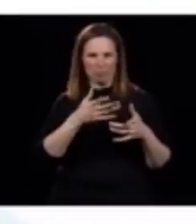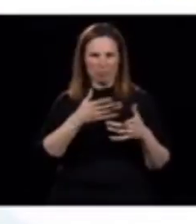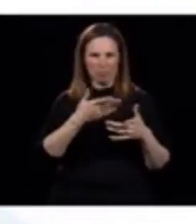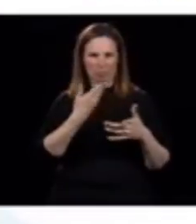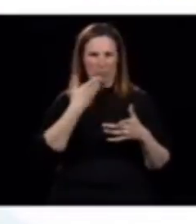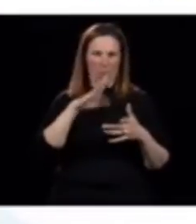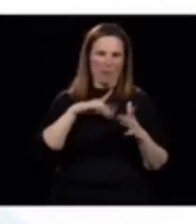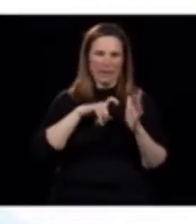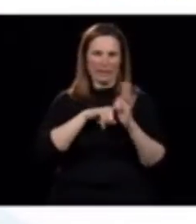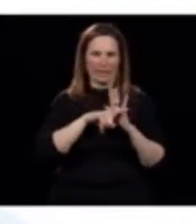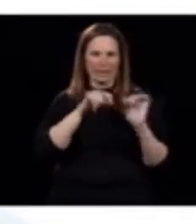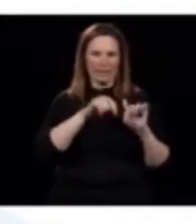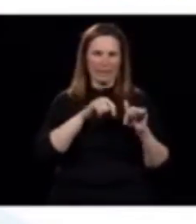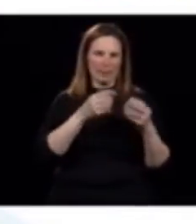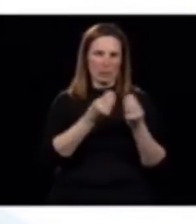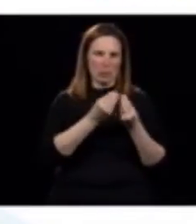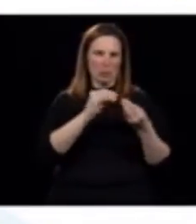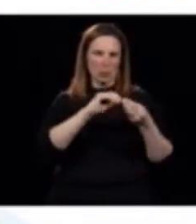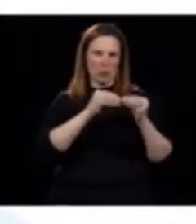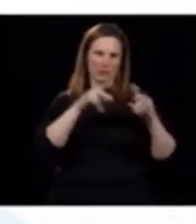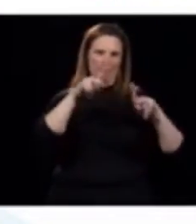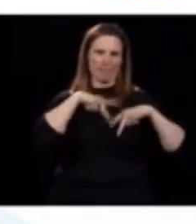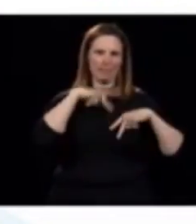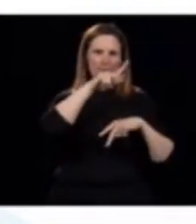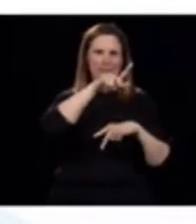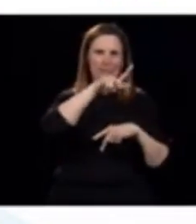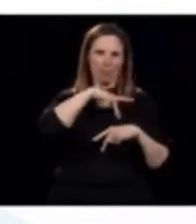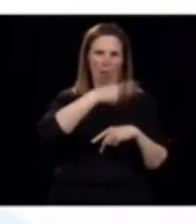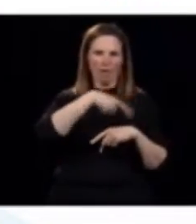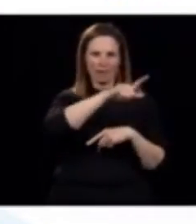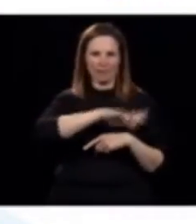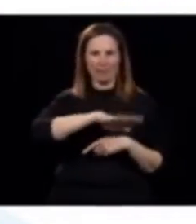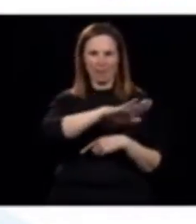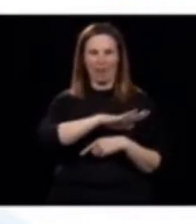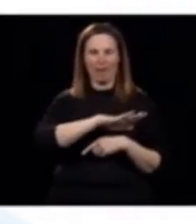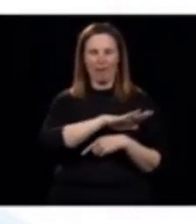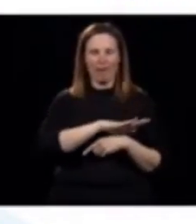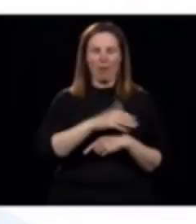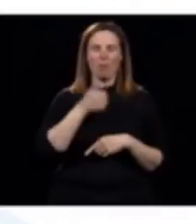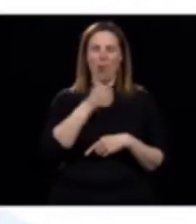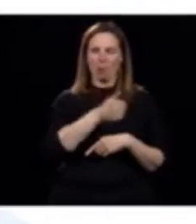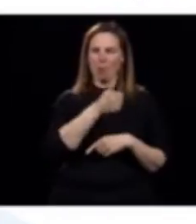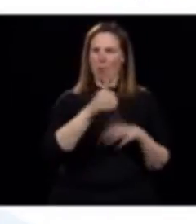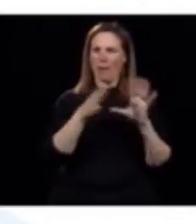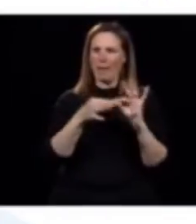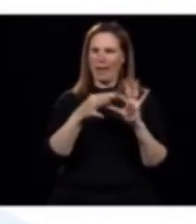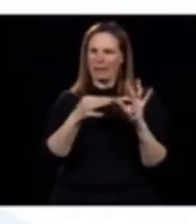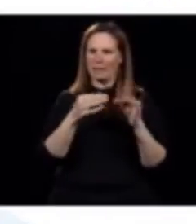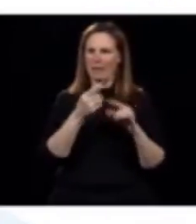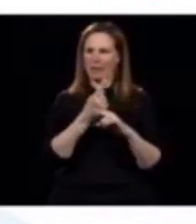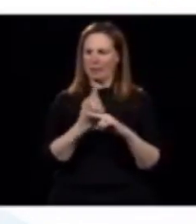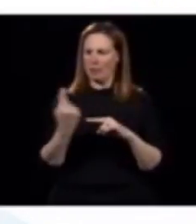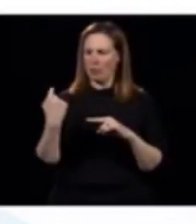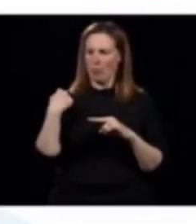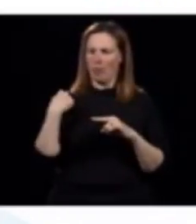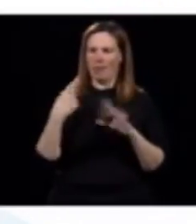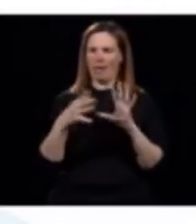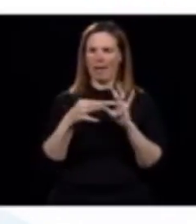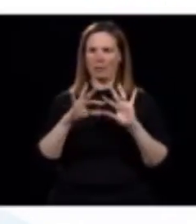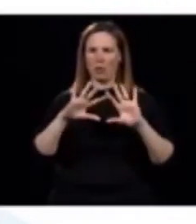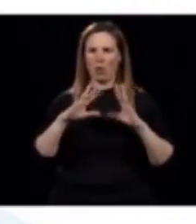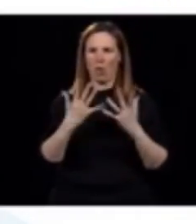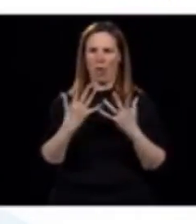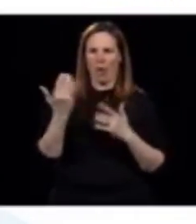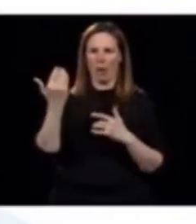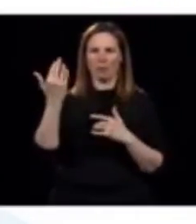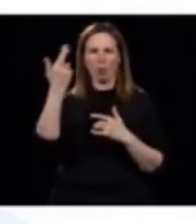en ce moment, là, si se fie aux chiffres que vous nous donnez. Alors, vous nous avez donné une explication, une base d'explications cette semaine. Est-ce que cette base d'explications-là